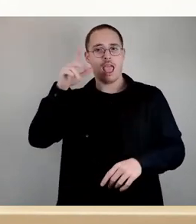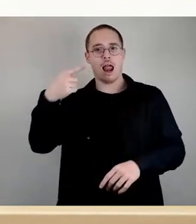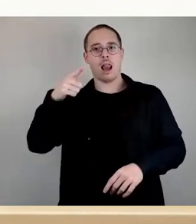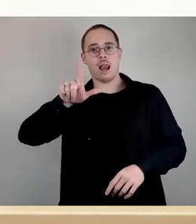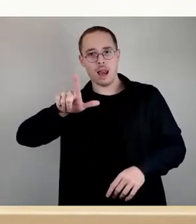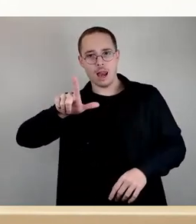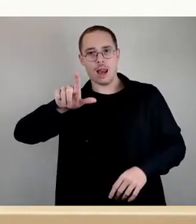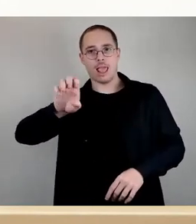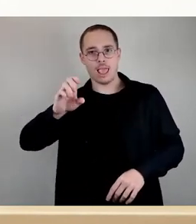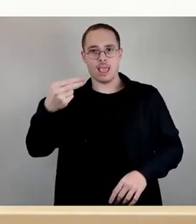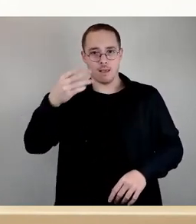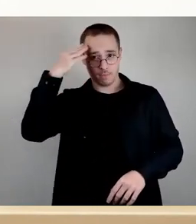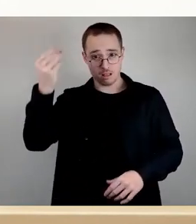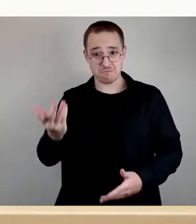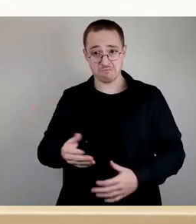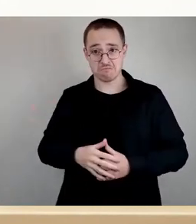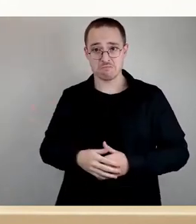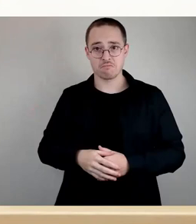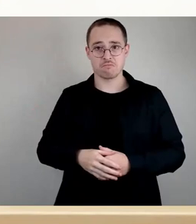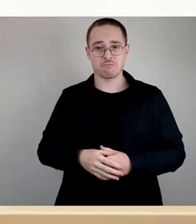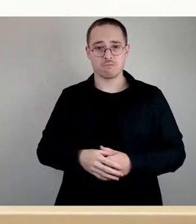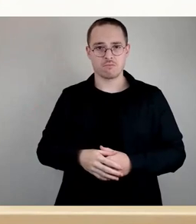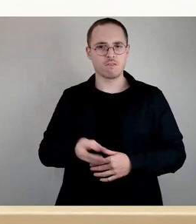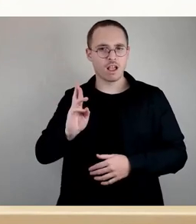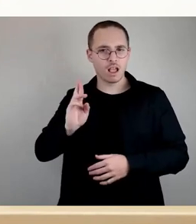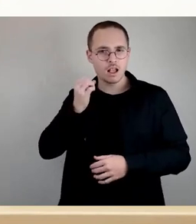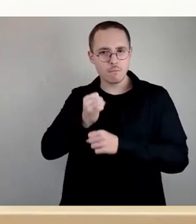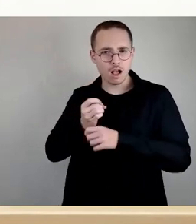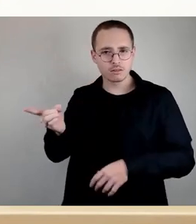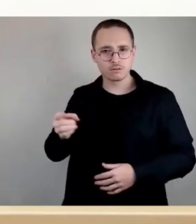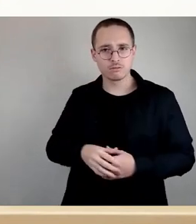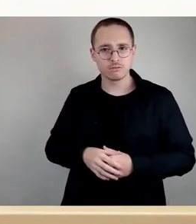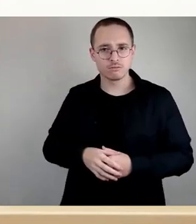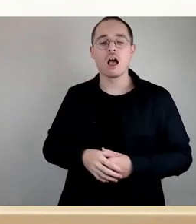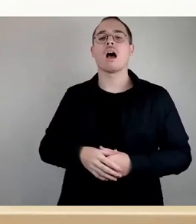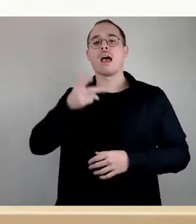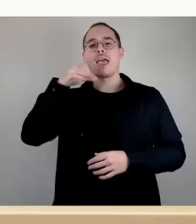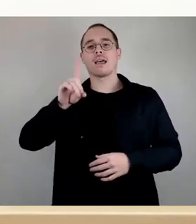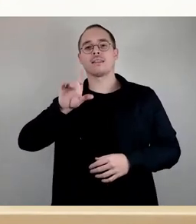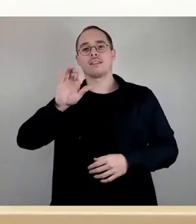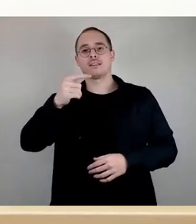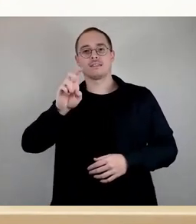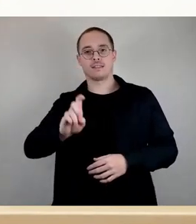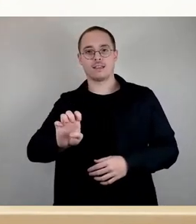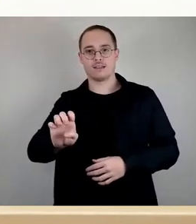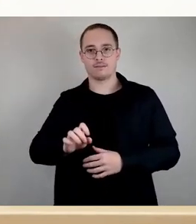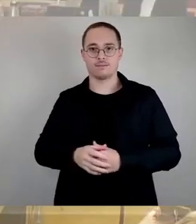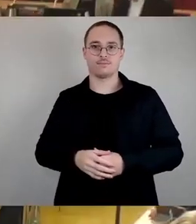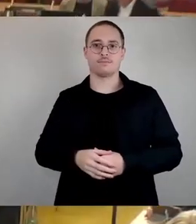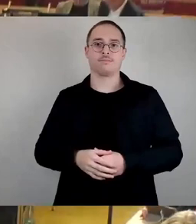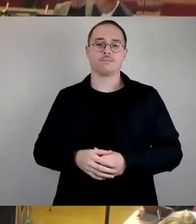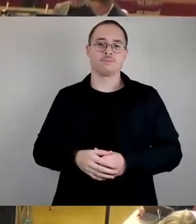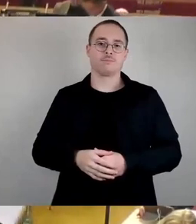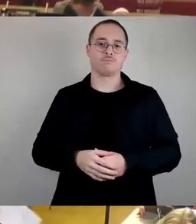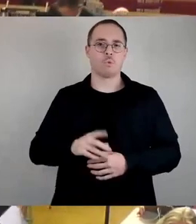Na ja, dann, wer macht den Ersetzungsantrag? Herr Dietze, bitte. Und dann wären Sie als Nächster